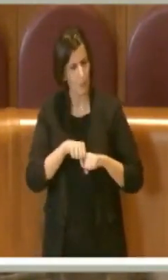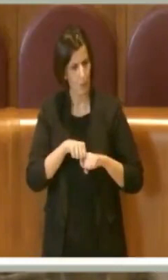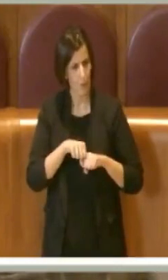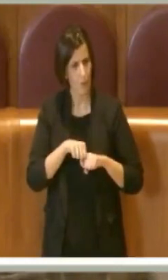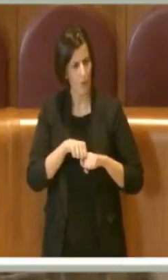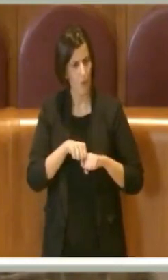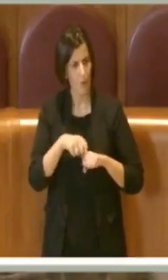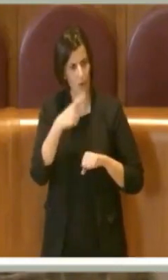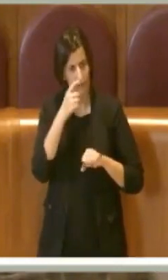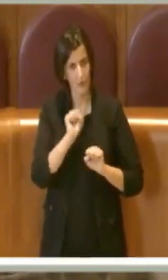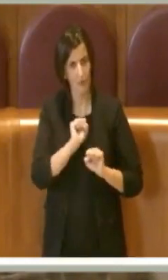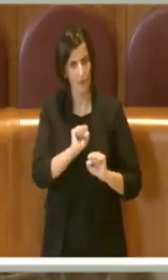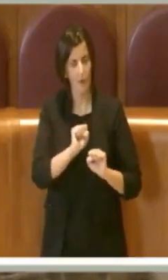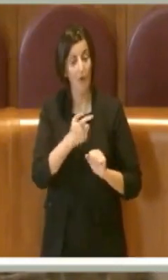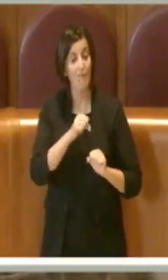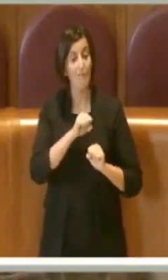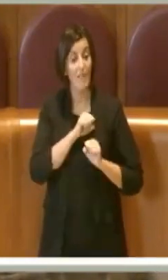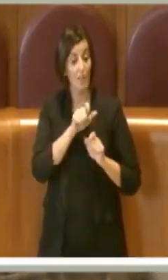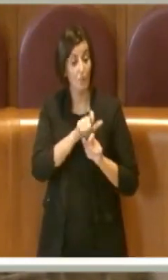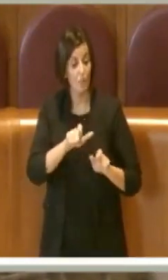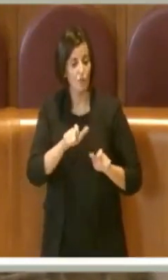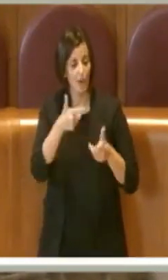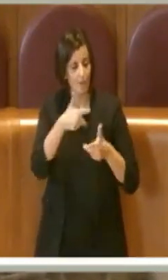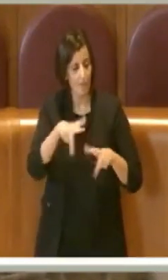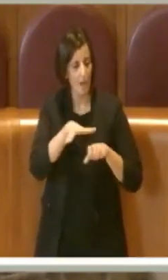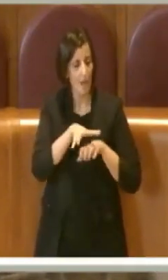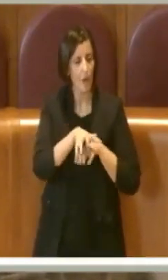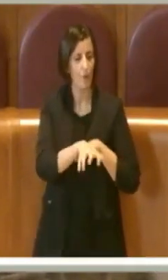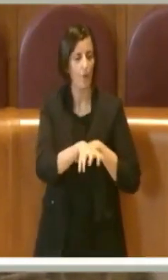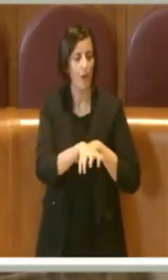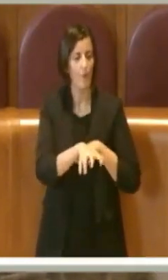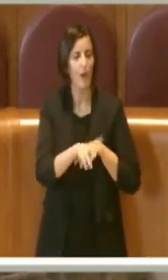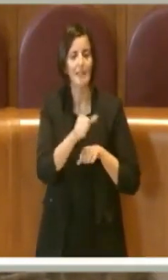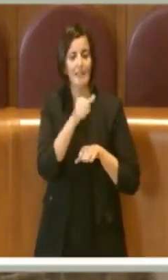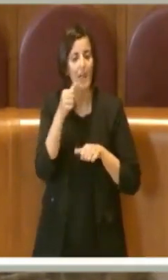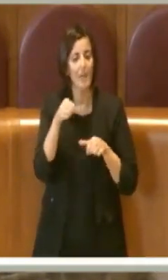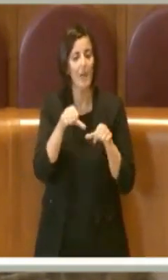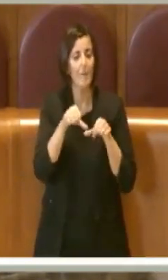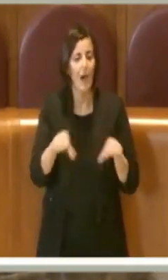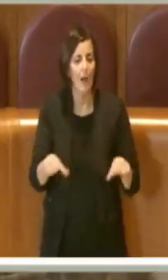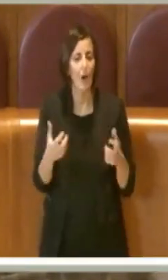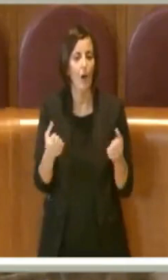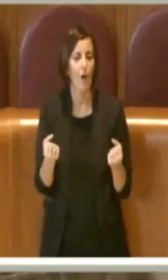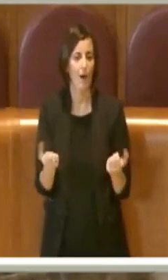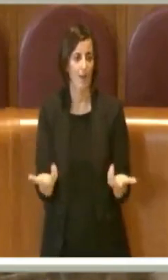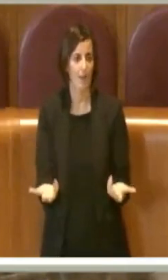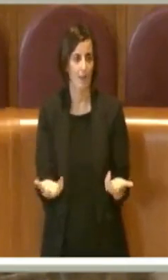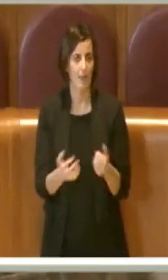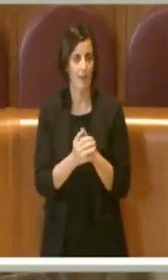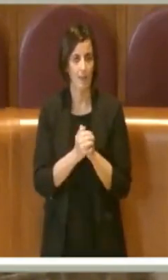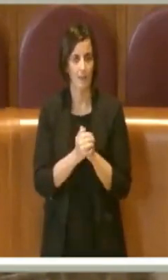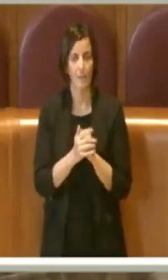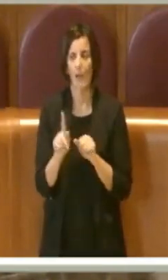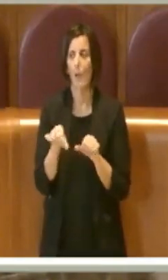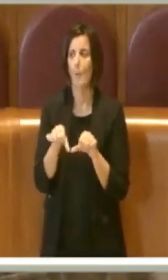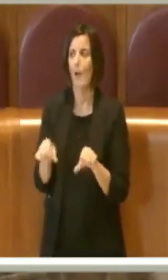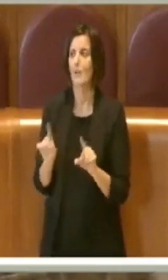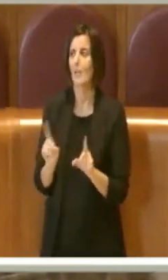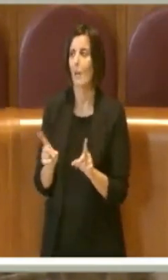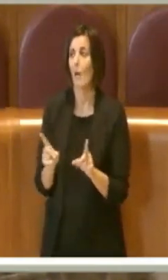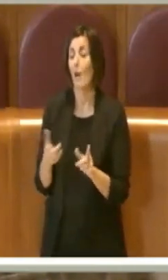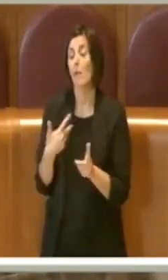e la fiducia riconquistare sulla base della concretezza e del pragmatismo. Non sulla base del